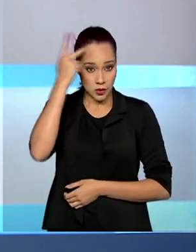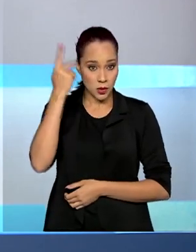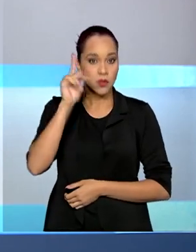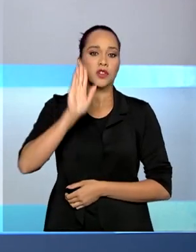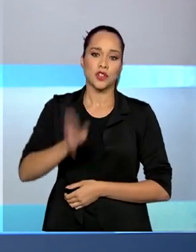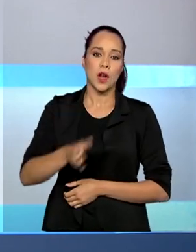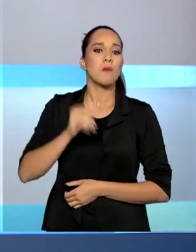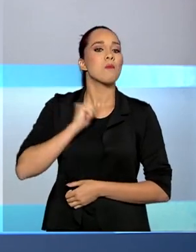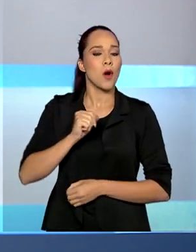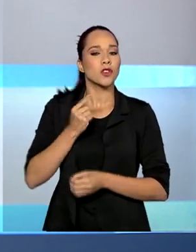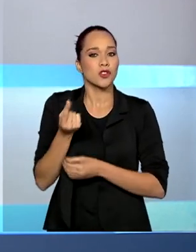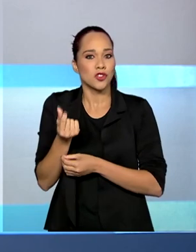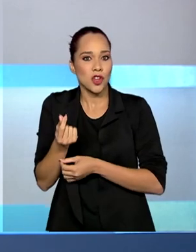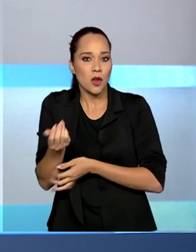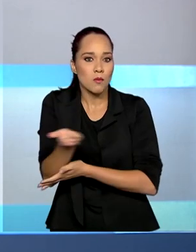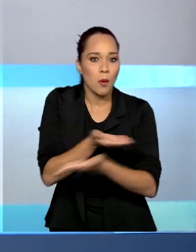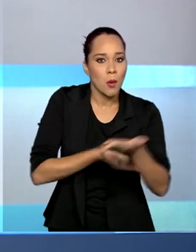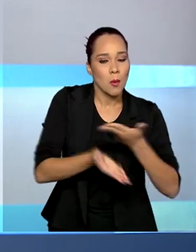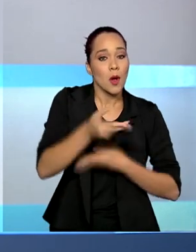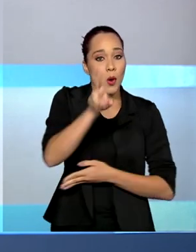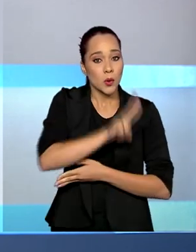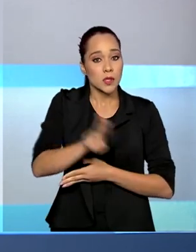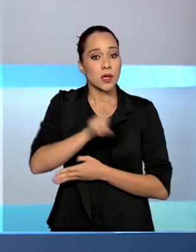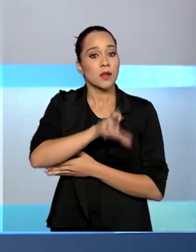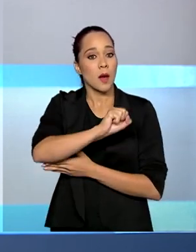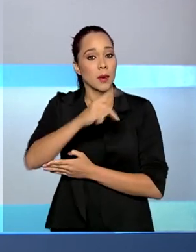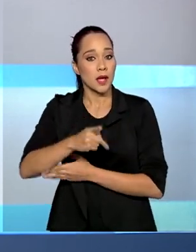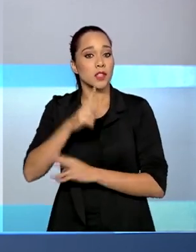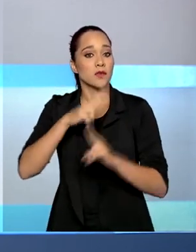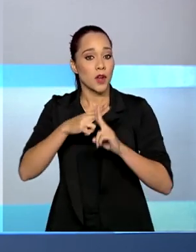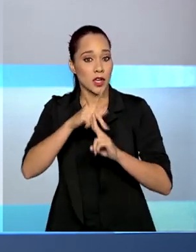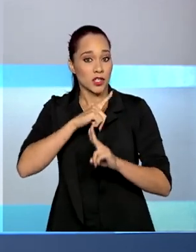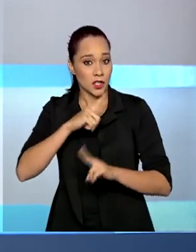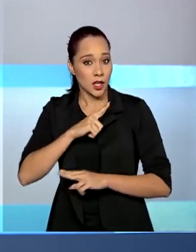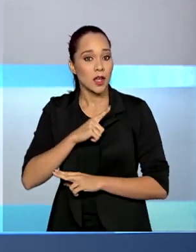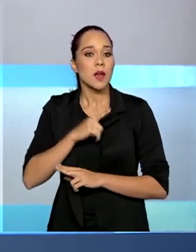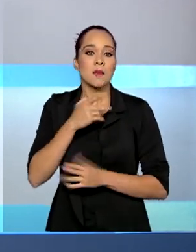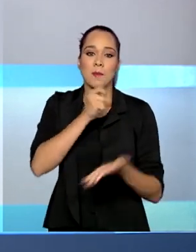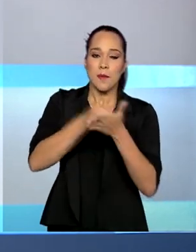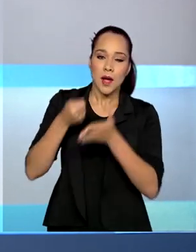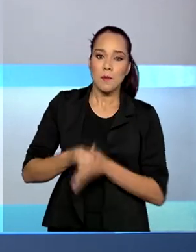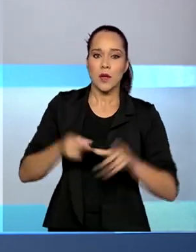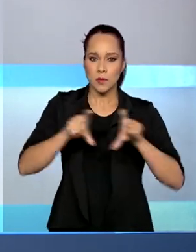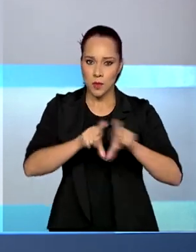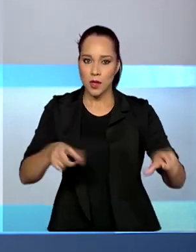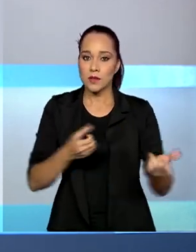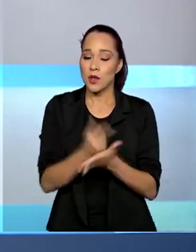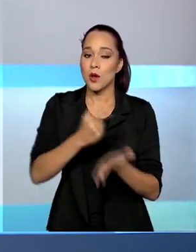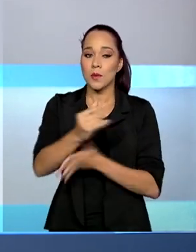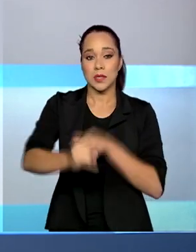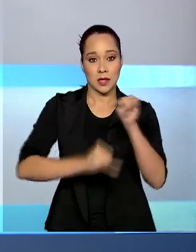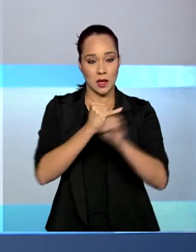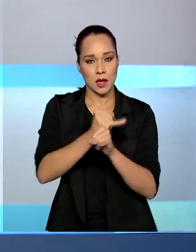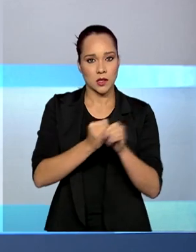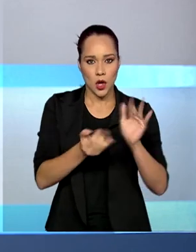mil beneficiários que já podem movimentar o dinheiro pelo aplicativo Caixa Tem para pagamento de boletos e compras na internet.